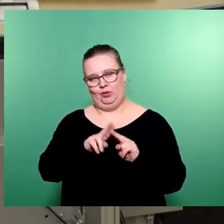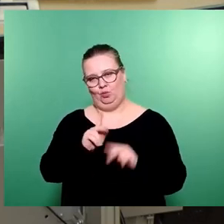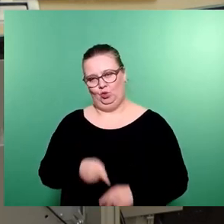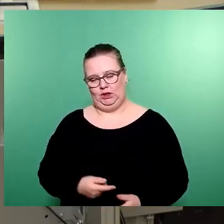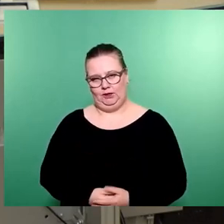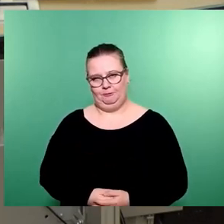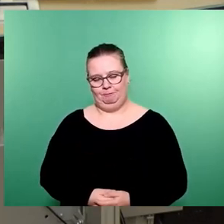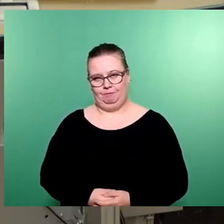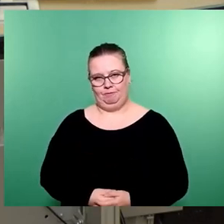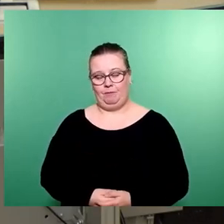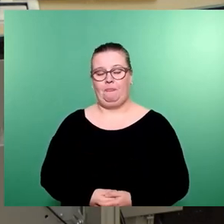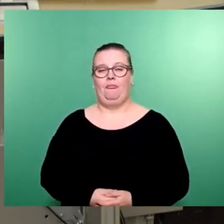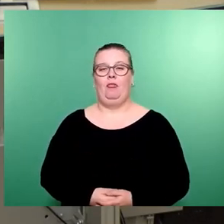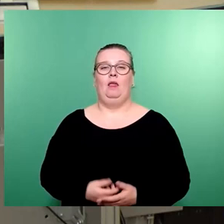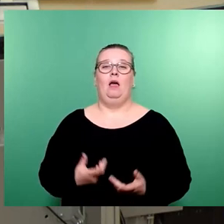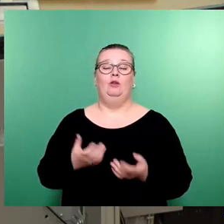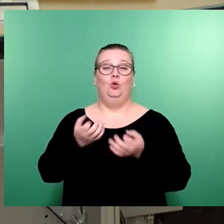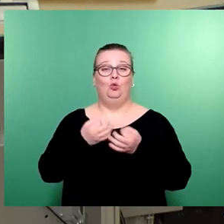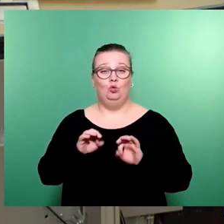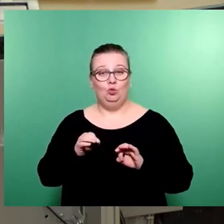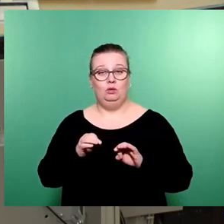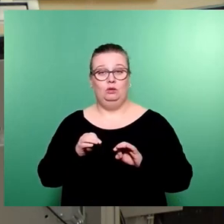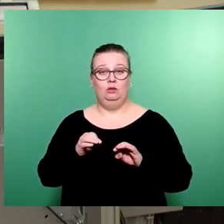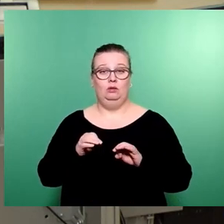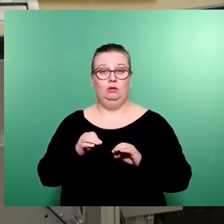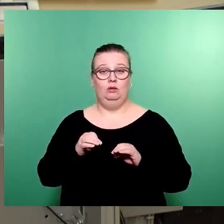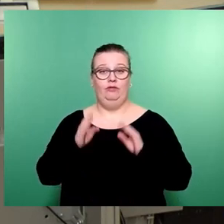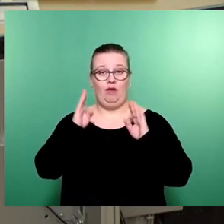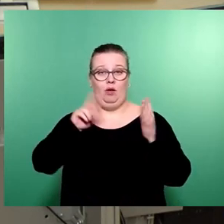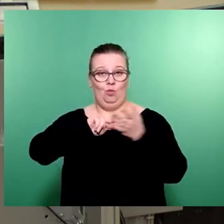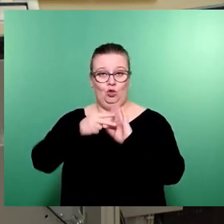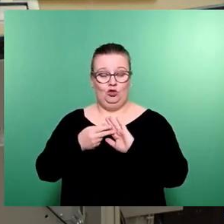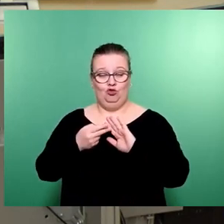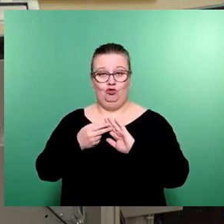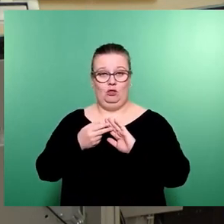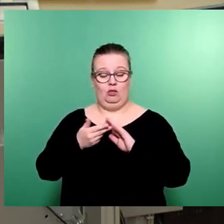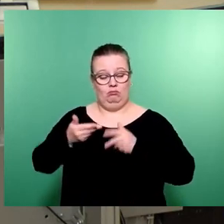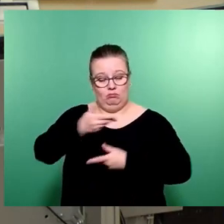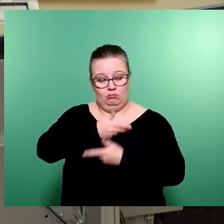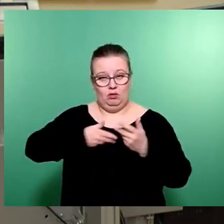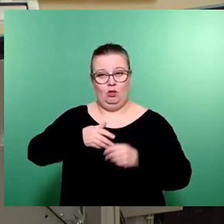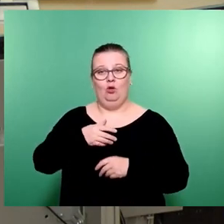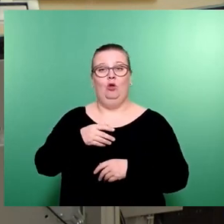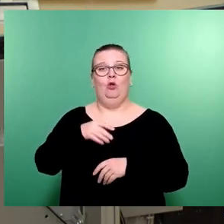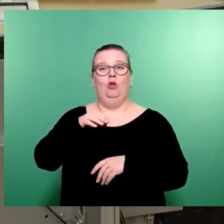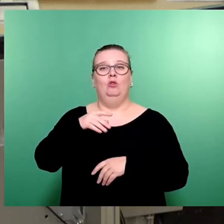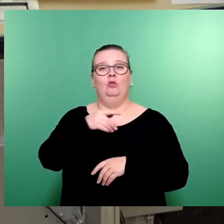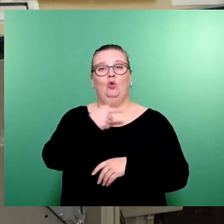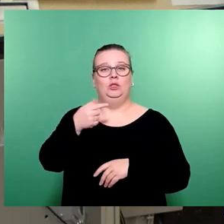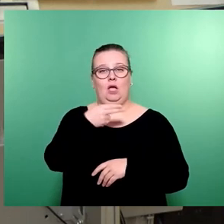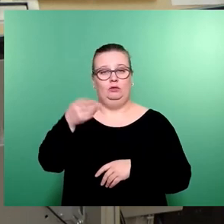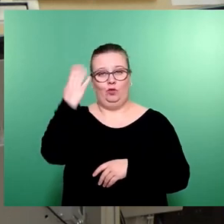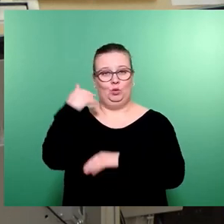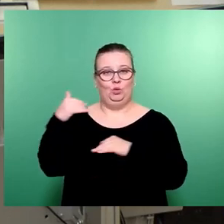Eine gute, dichte und fachpolitische Debatte war es. Und dafür danke ich ganz herzlich Thorsten Hans von den Grünen, und zwar explizit.